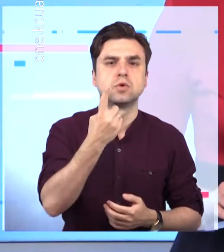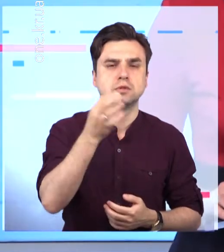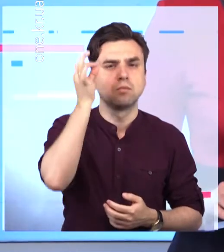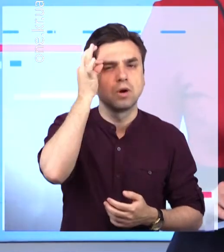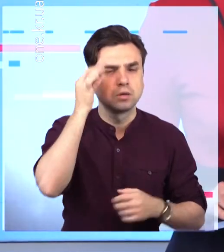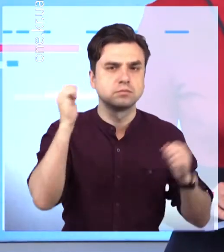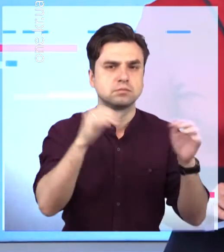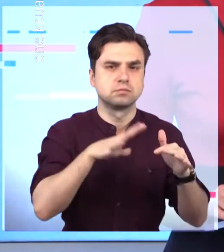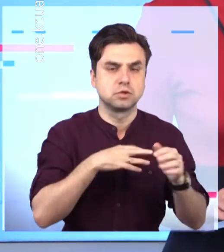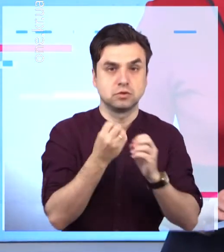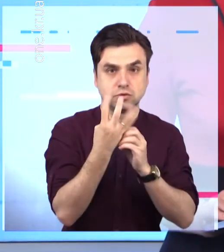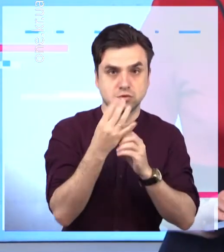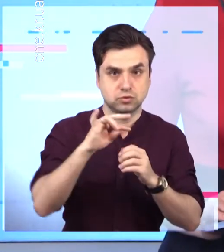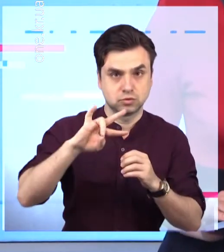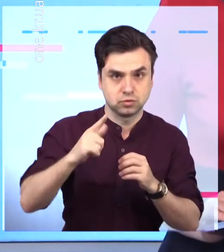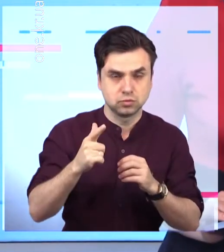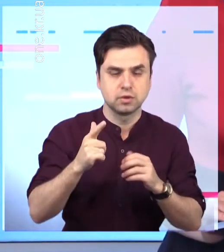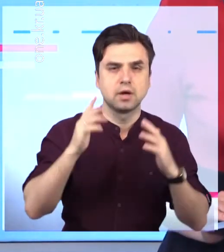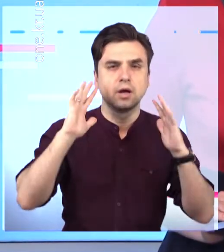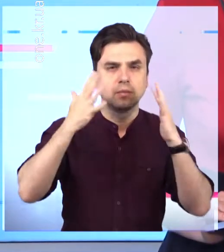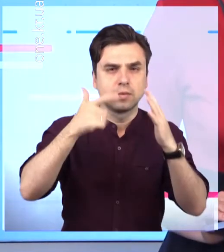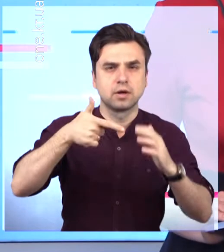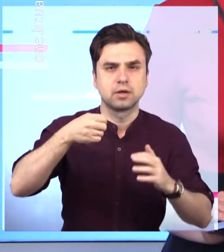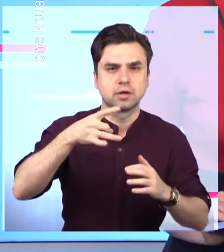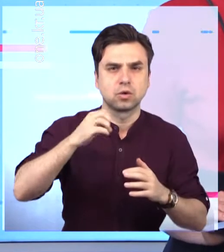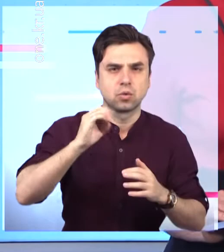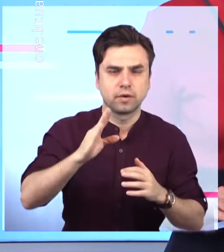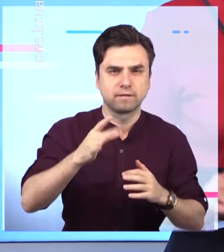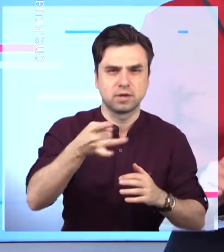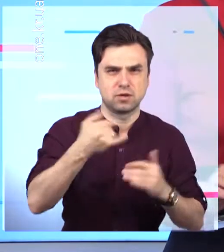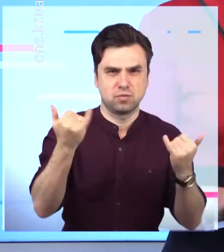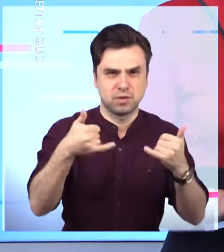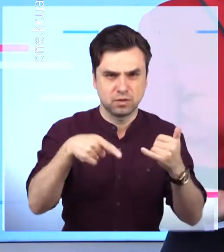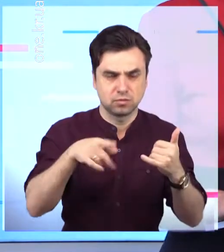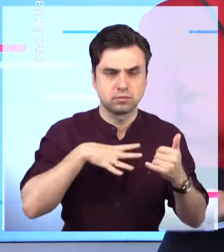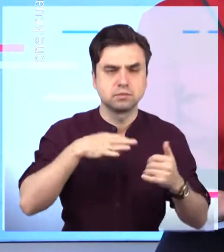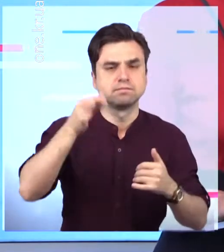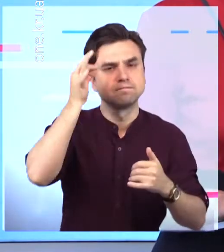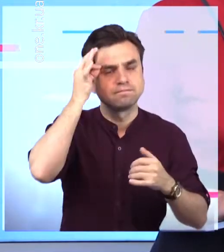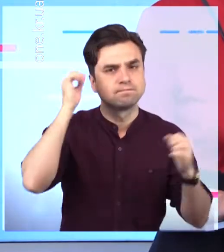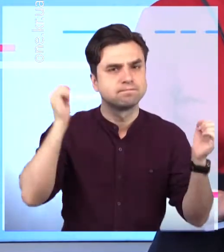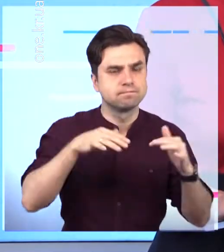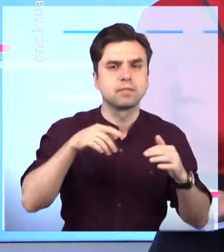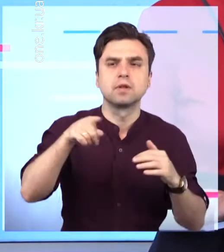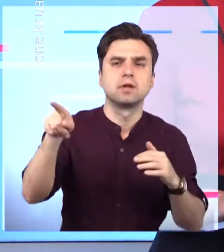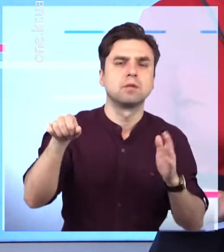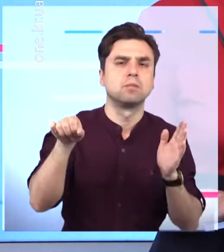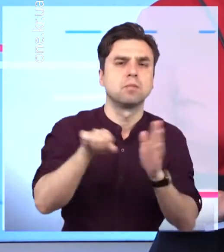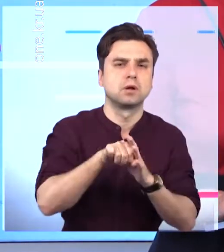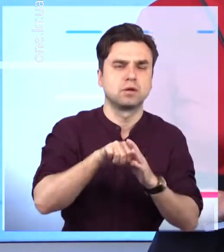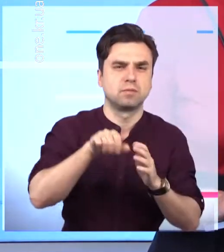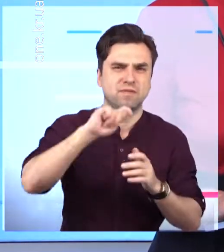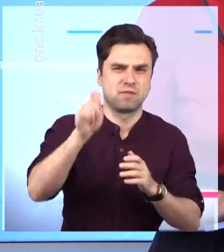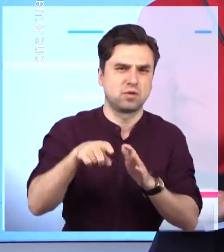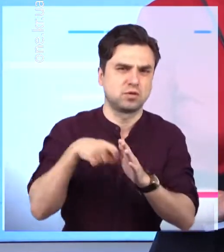Іще один пам'ятний захід. В день 14 червня у Скворі Героїв, що у Металургійному районі, згадали тих, хто не повернувся з фронтів